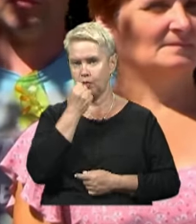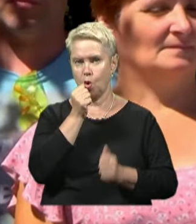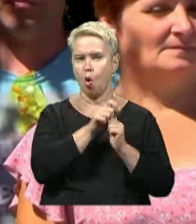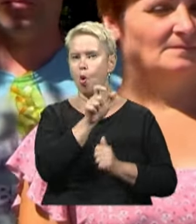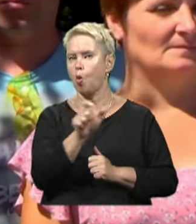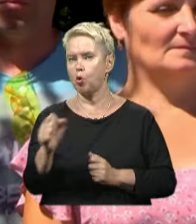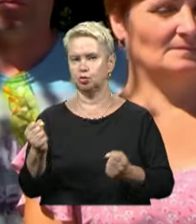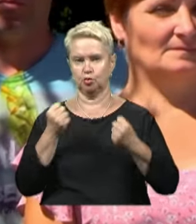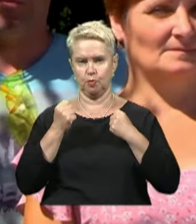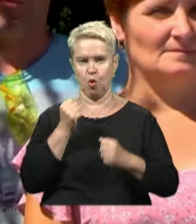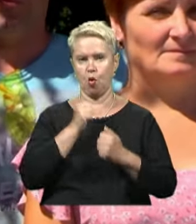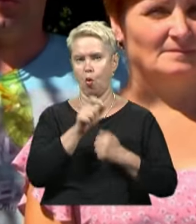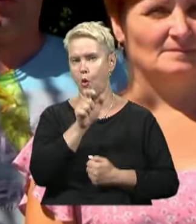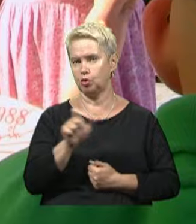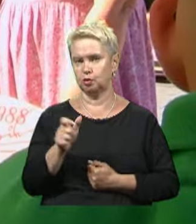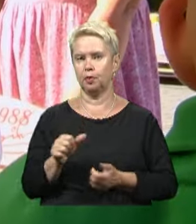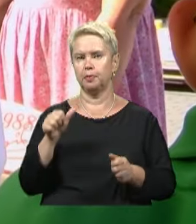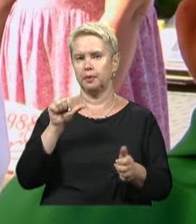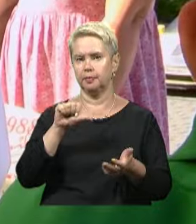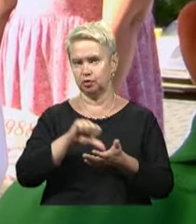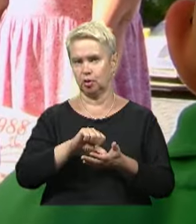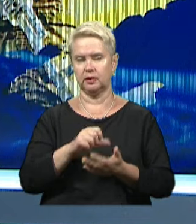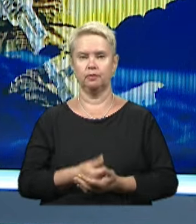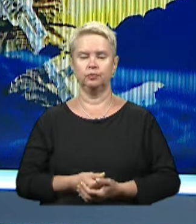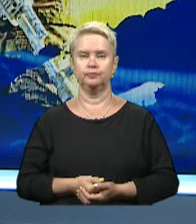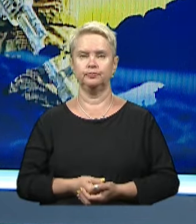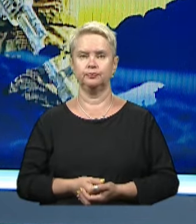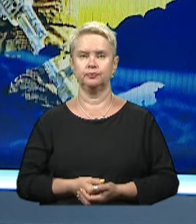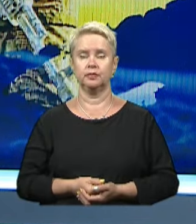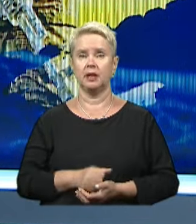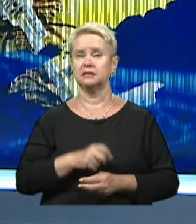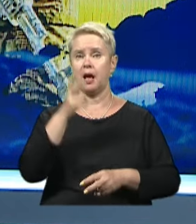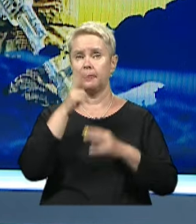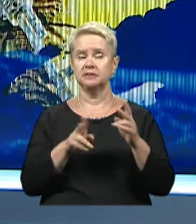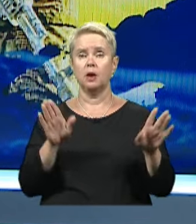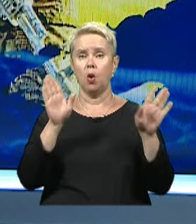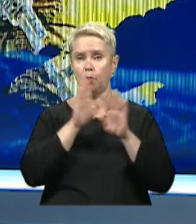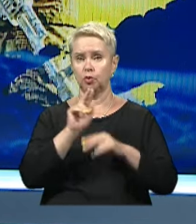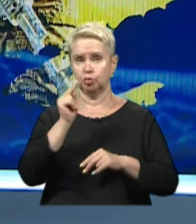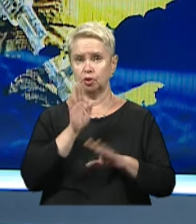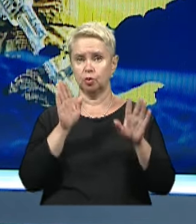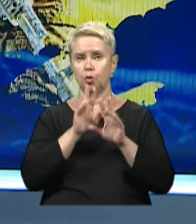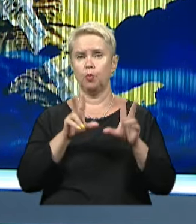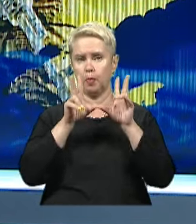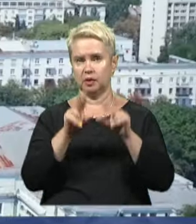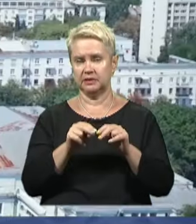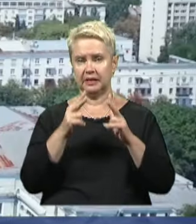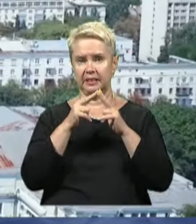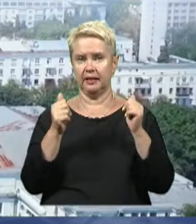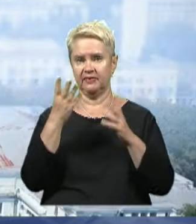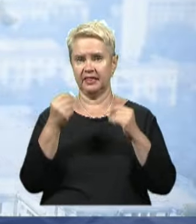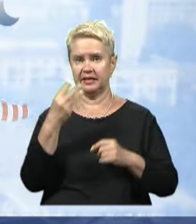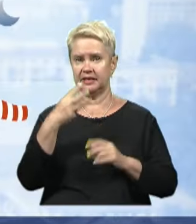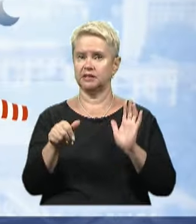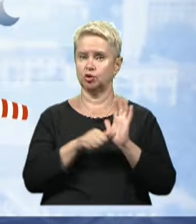кожному спортсмену, кожному причетному. І на сам кінець про погоду. В четвер синоптики прогнозують у Дніпрі в